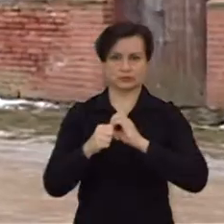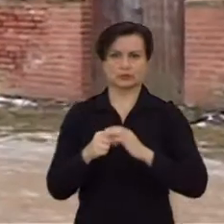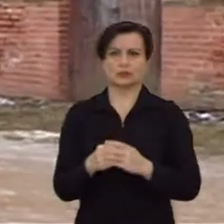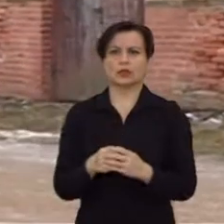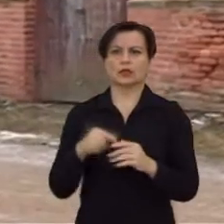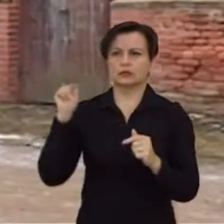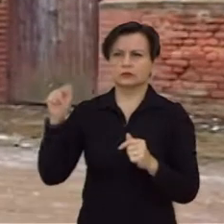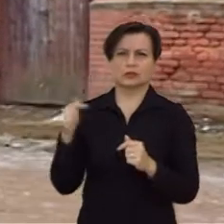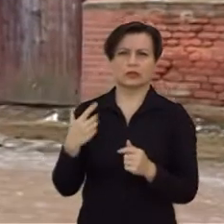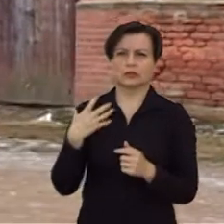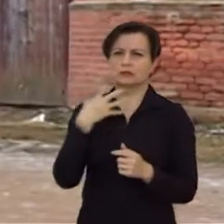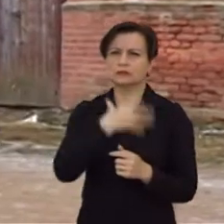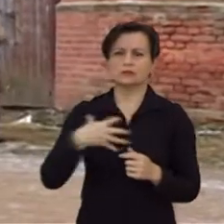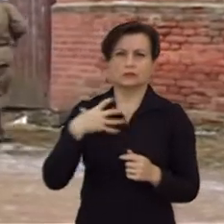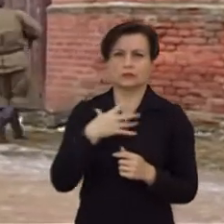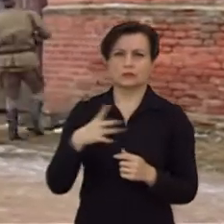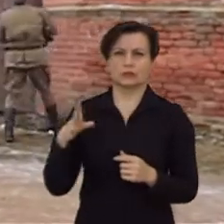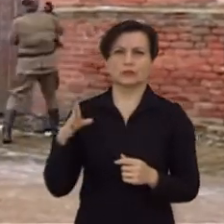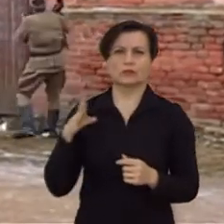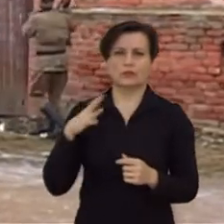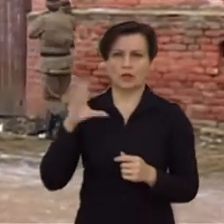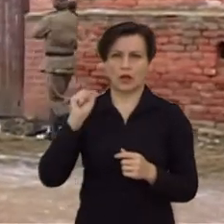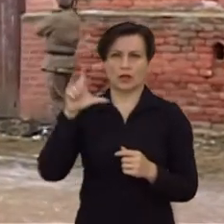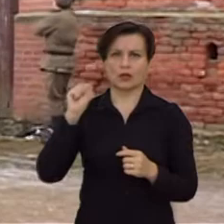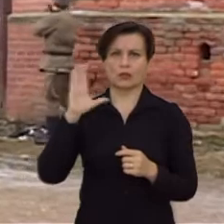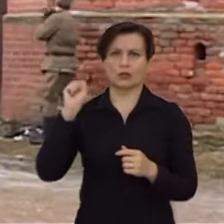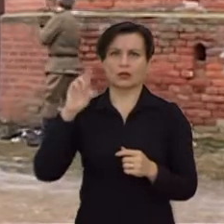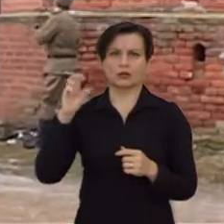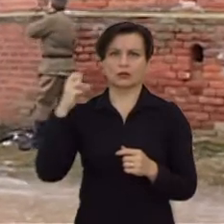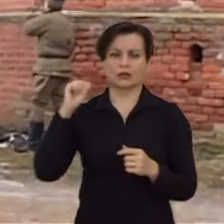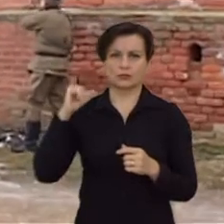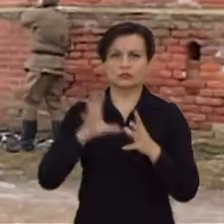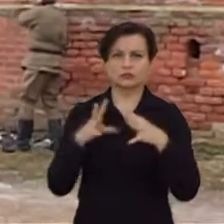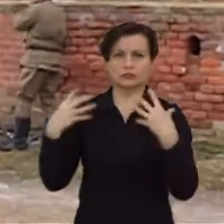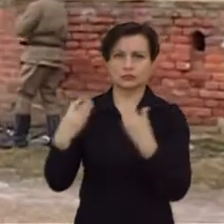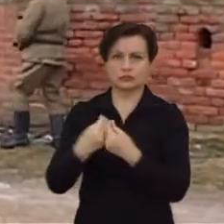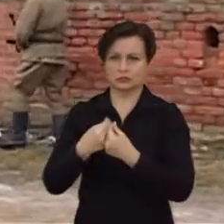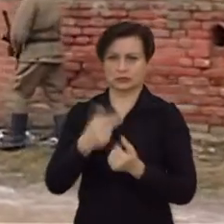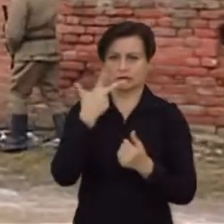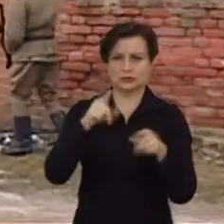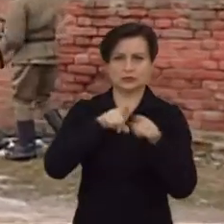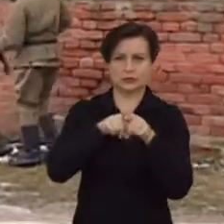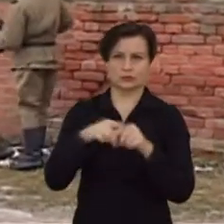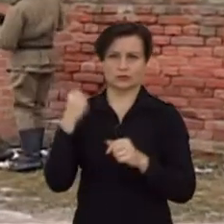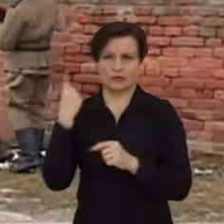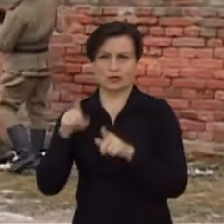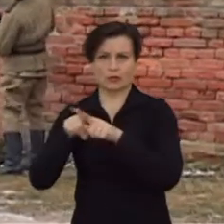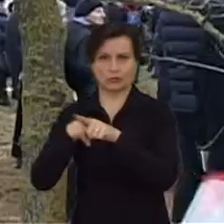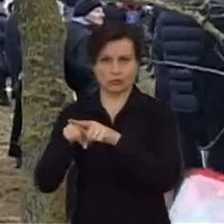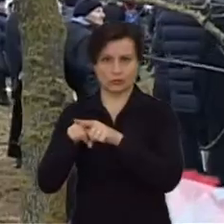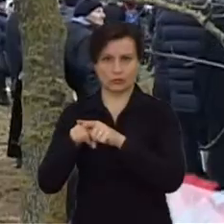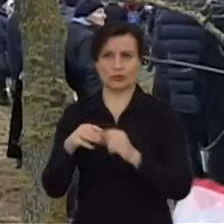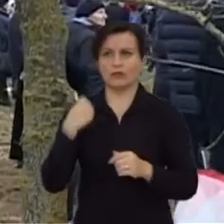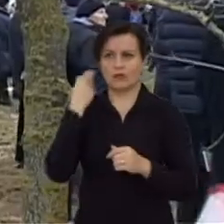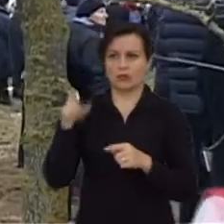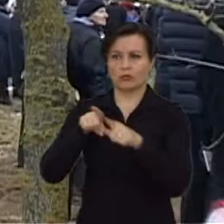pasižymėjo alabardų šeima. Tris sesutės alabardaitės ir brolis, kurie visi čia buvo, kurie